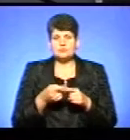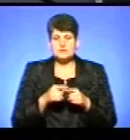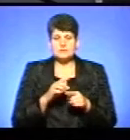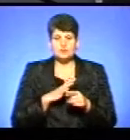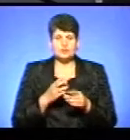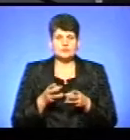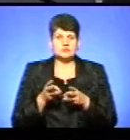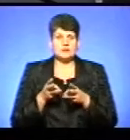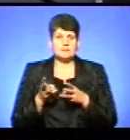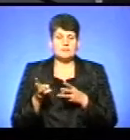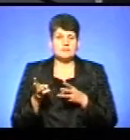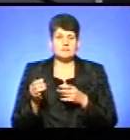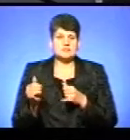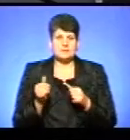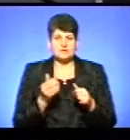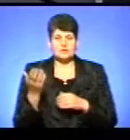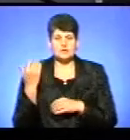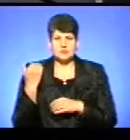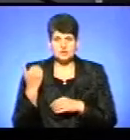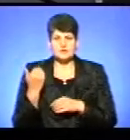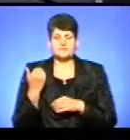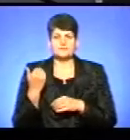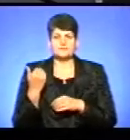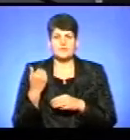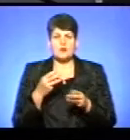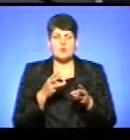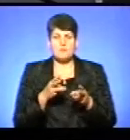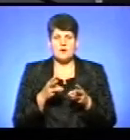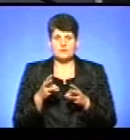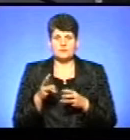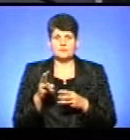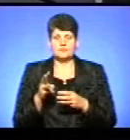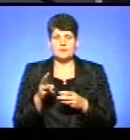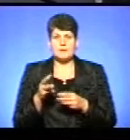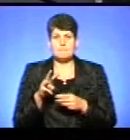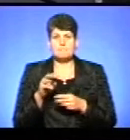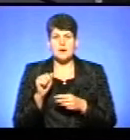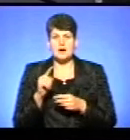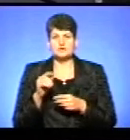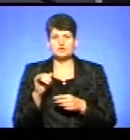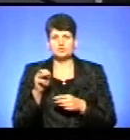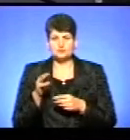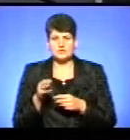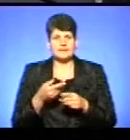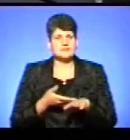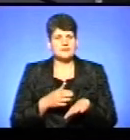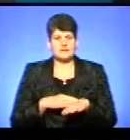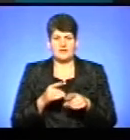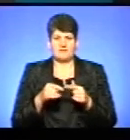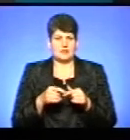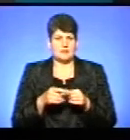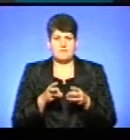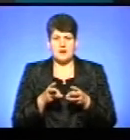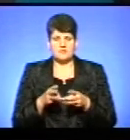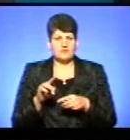забезпечувалось за рахунок так званого опалювального мазуту, який є дуже складним видом палива і